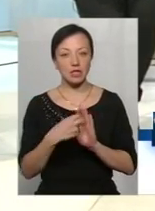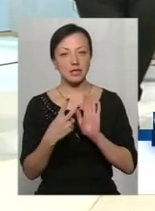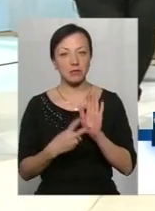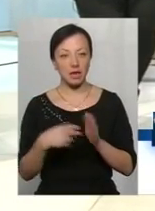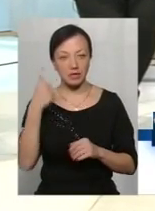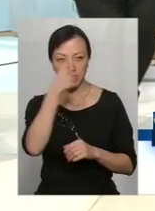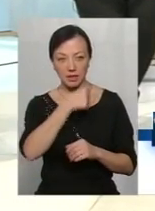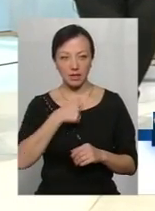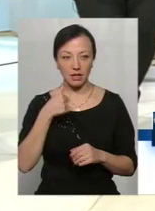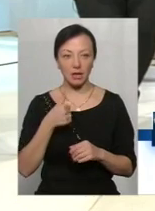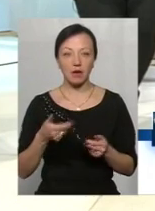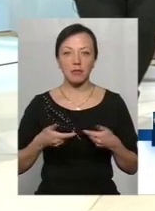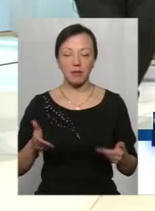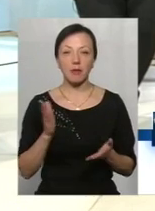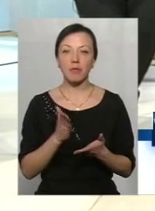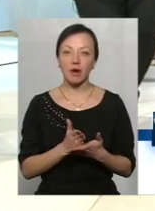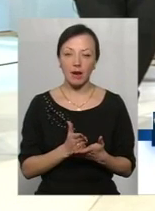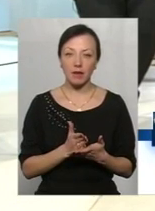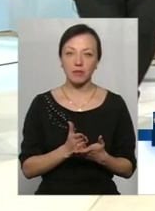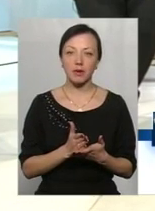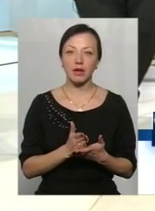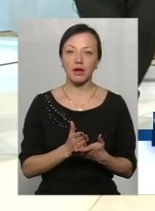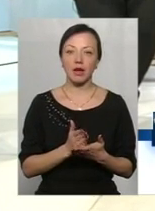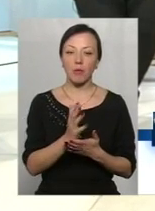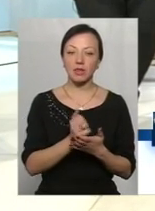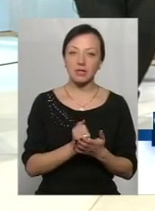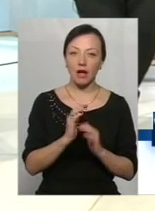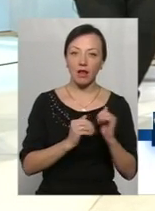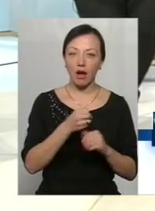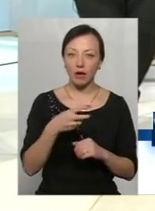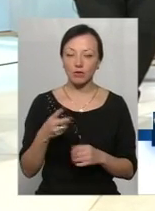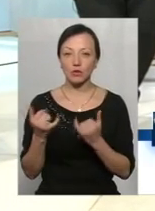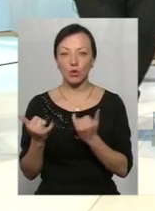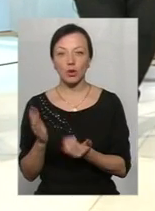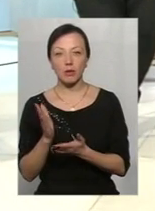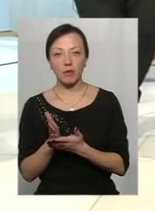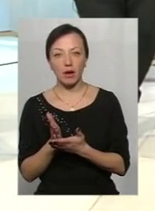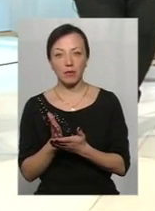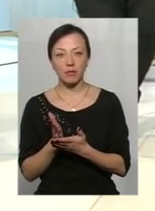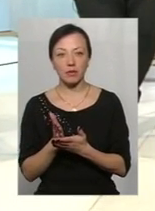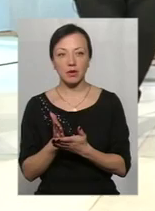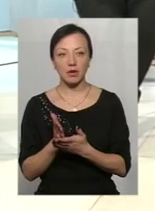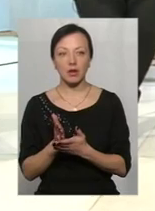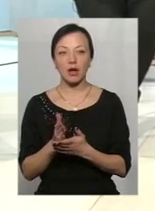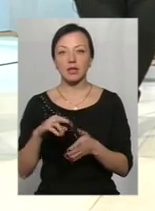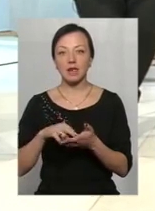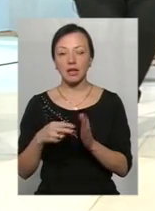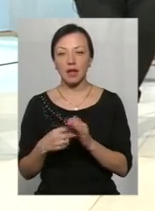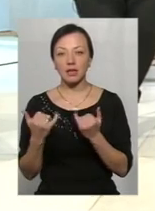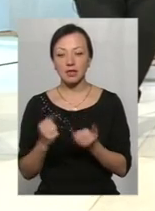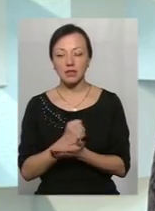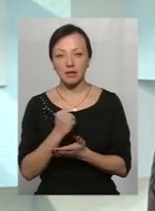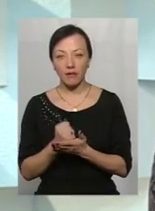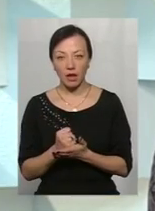рік ми вже маємо і потенціал кадровий. Ми маємо сьогодні напрацювання по стратегії, яку зараз ми